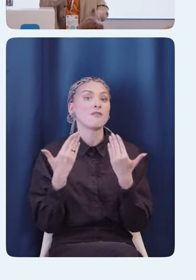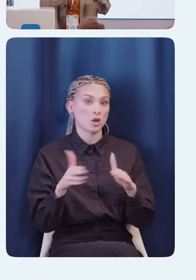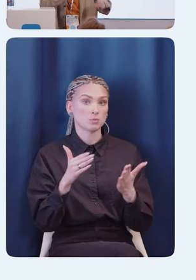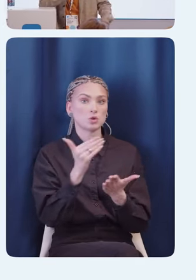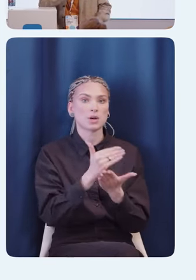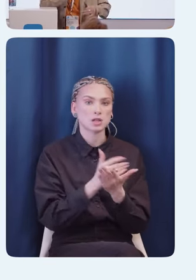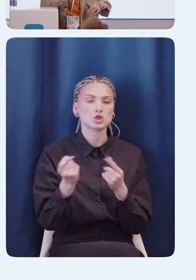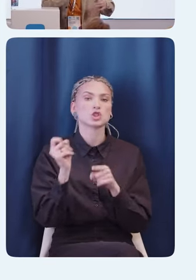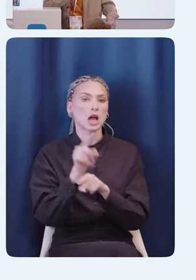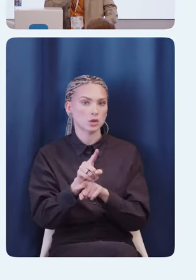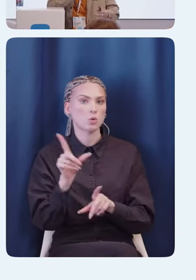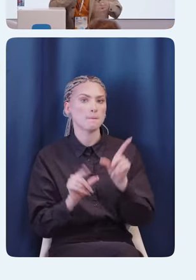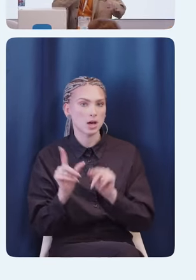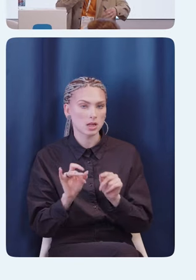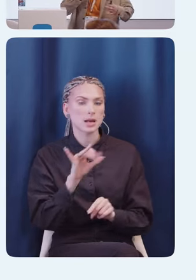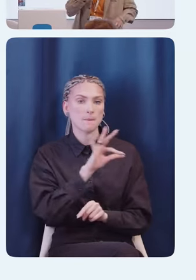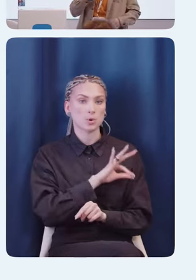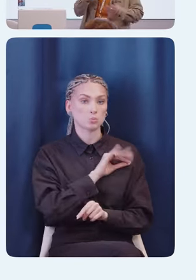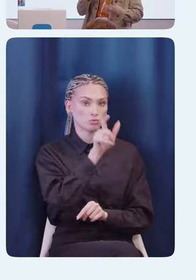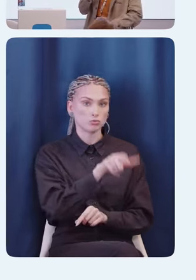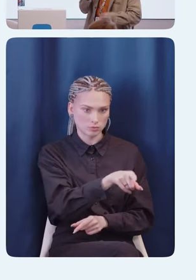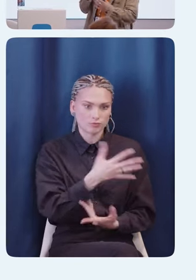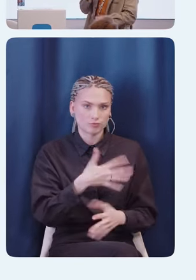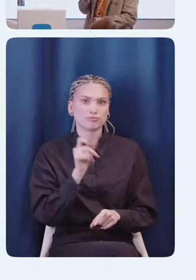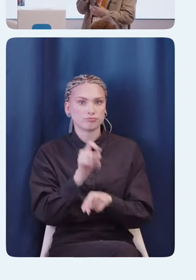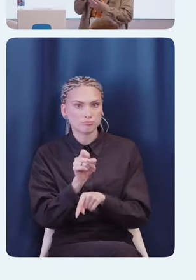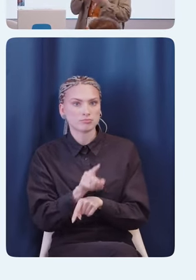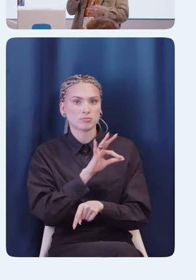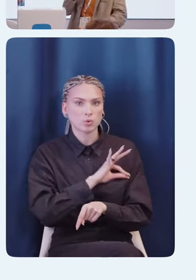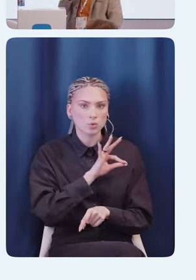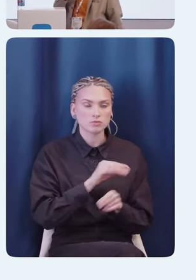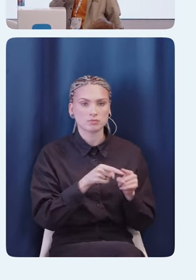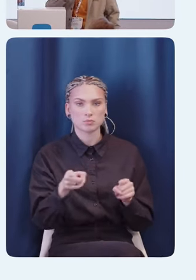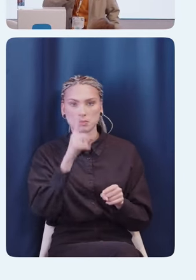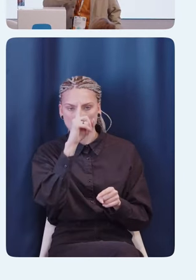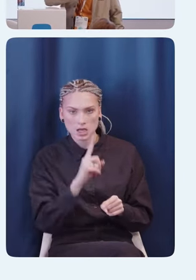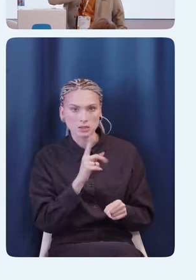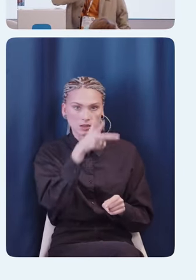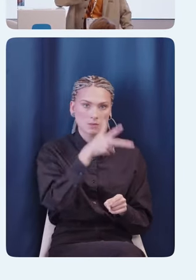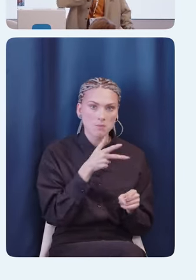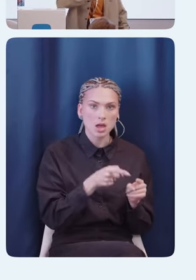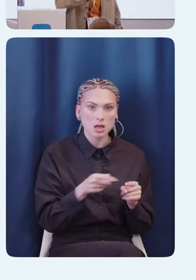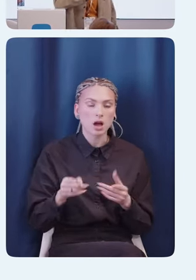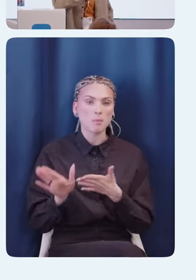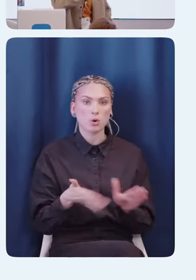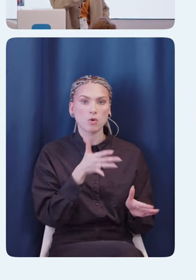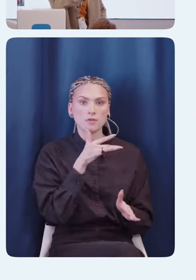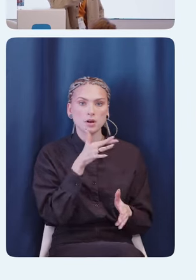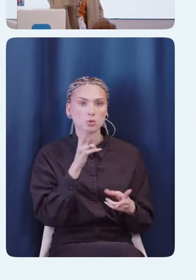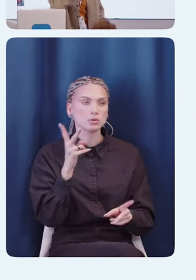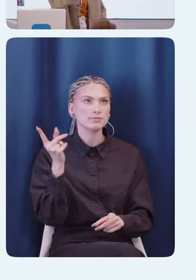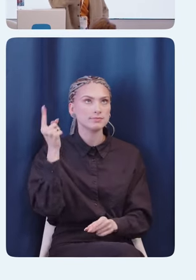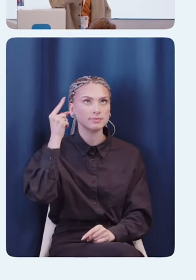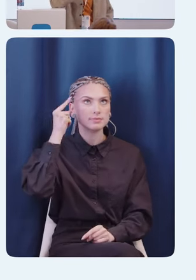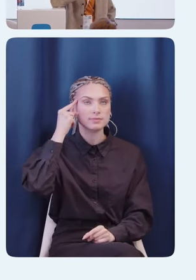по заказу молока, все, и пользователи пользуются. То есть, там, месяц они пользуются, три месяца, неважно. То проходит некоторое время, и кому-то приходит